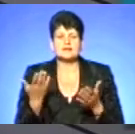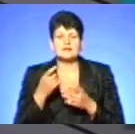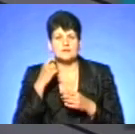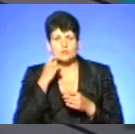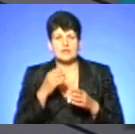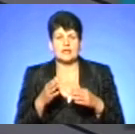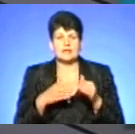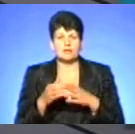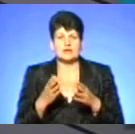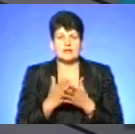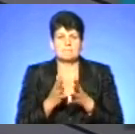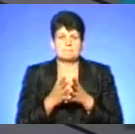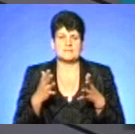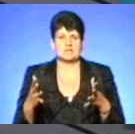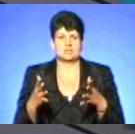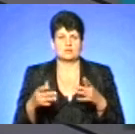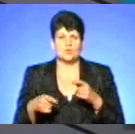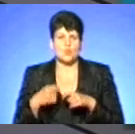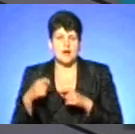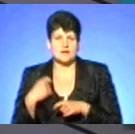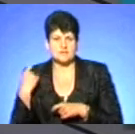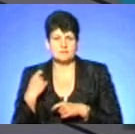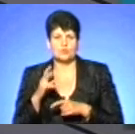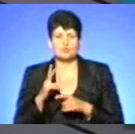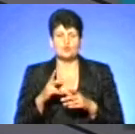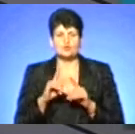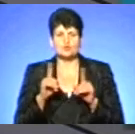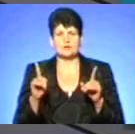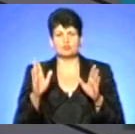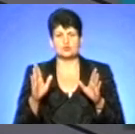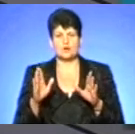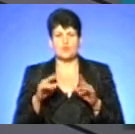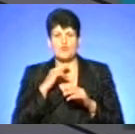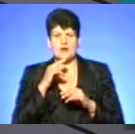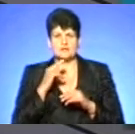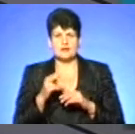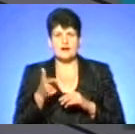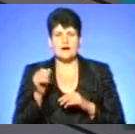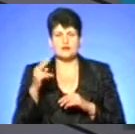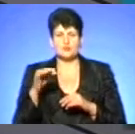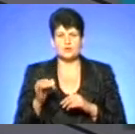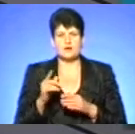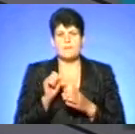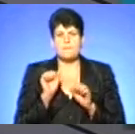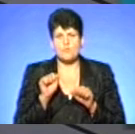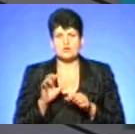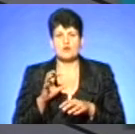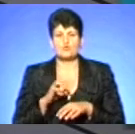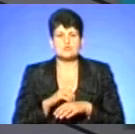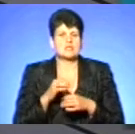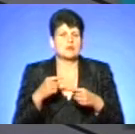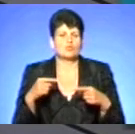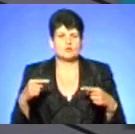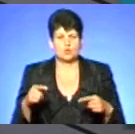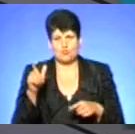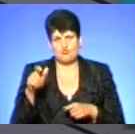може вкусити будь-яку людину, але найбільш уразливі до дії отрути це є